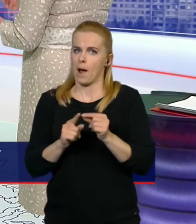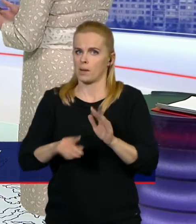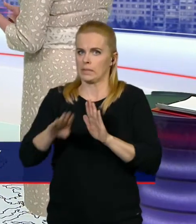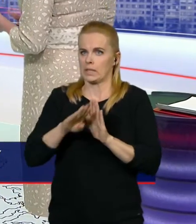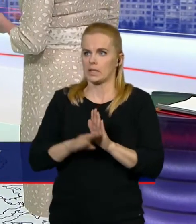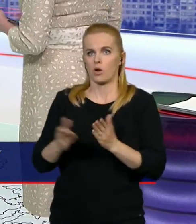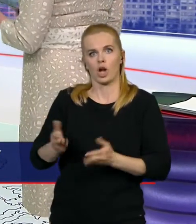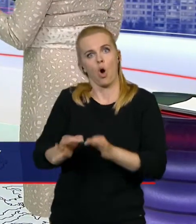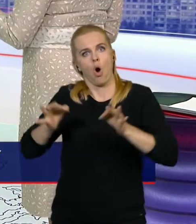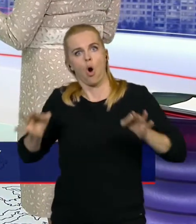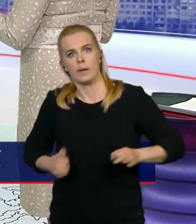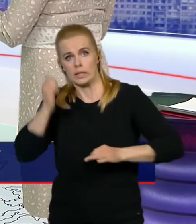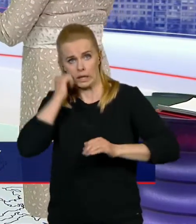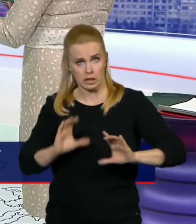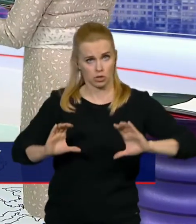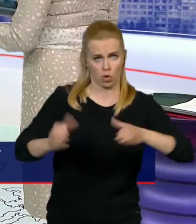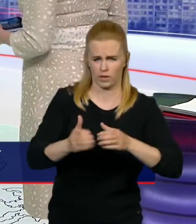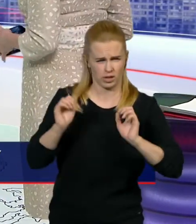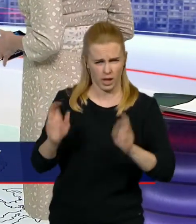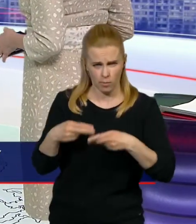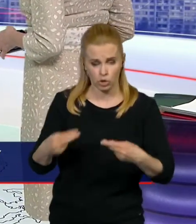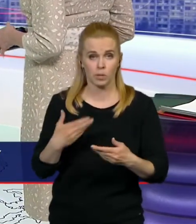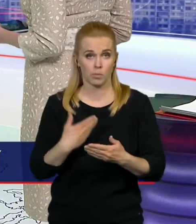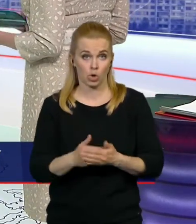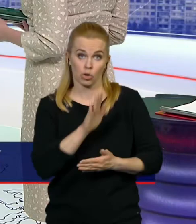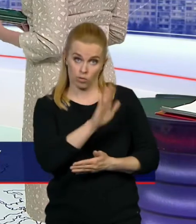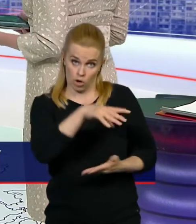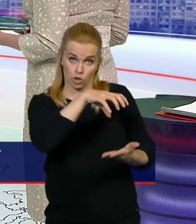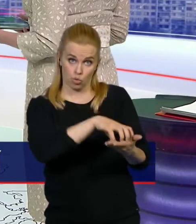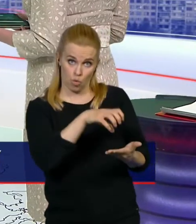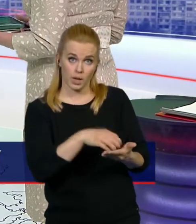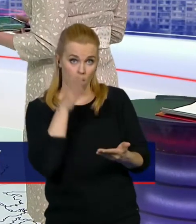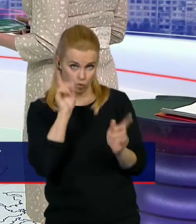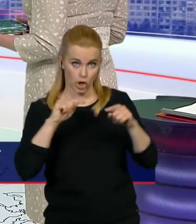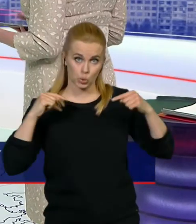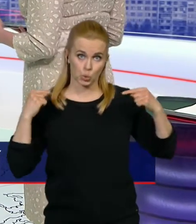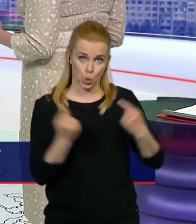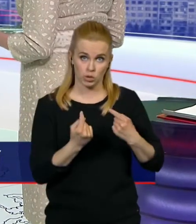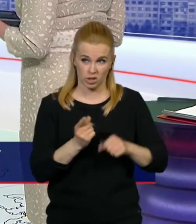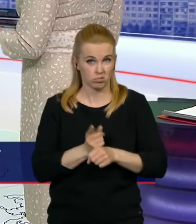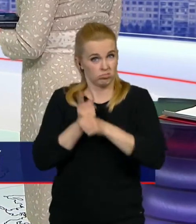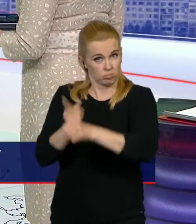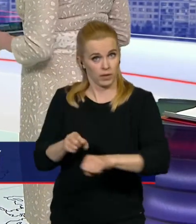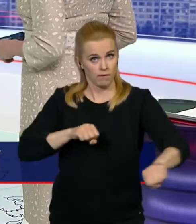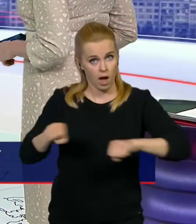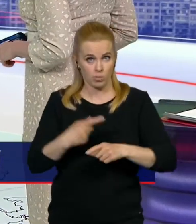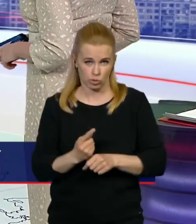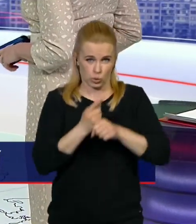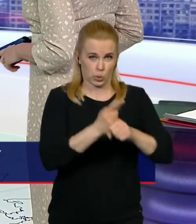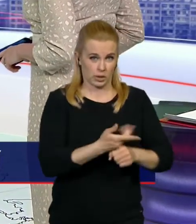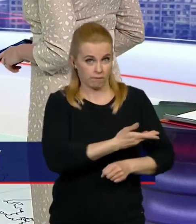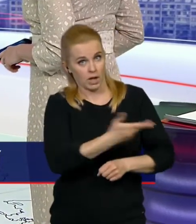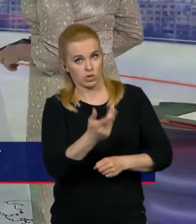omezit schromažďování lidí. Bude to tedy vaše mezioborová skupina, která se pokusí přesvědčit vládu i veřejnost, že toto je příliš